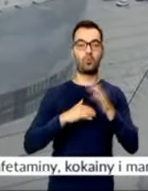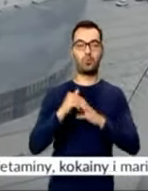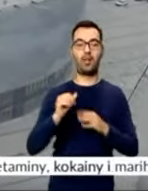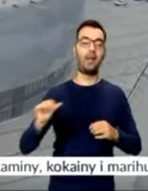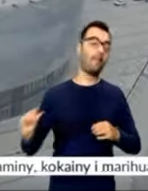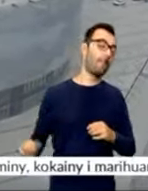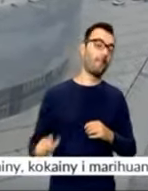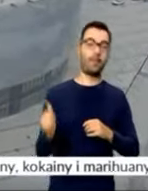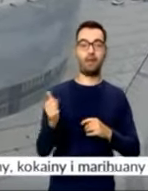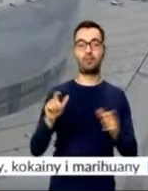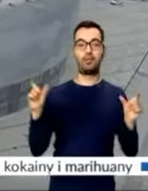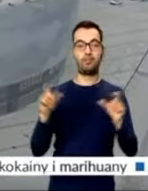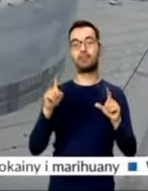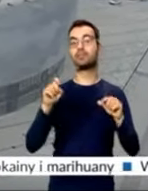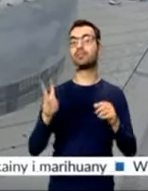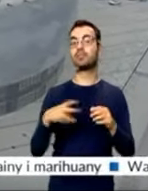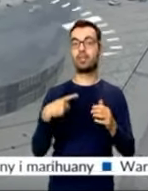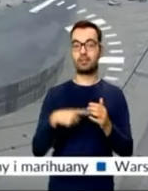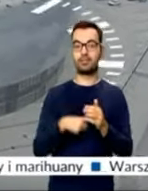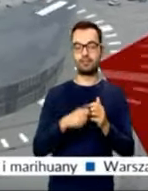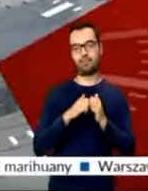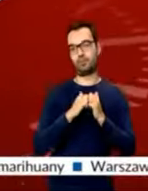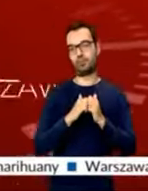imprezy mają się tam odbyć we wrześniu.